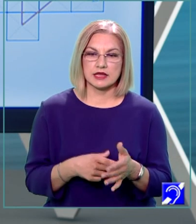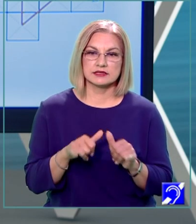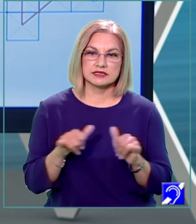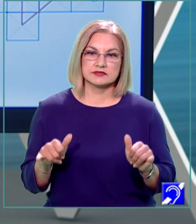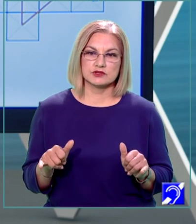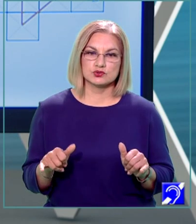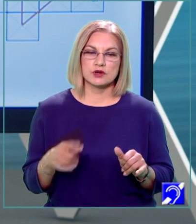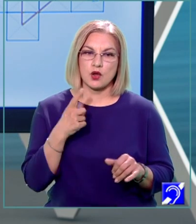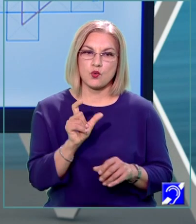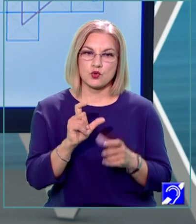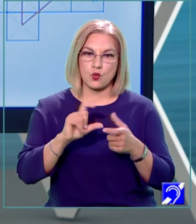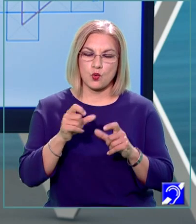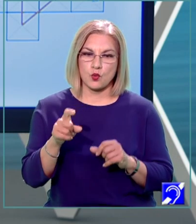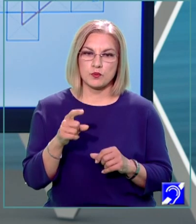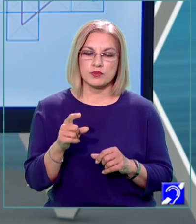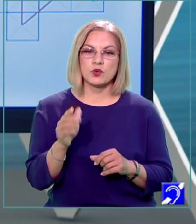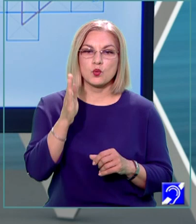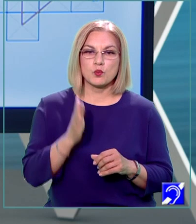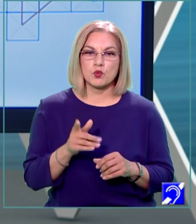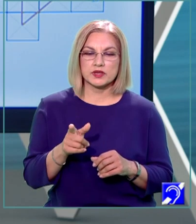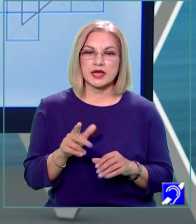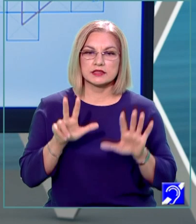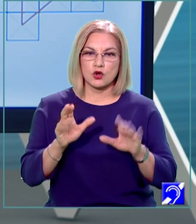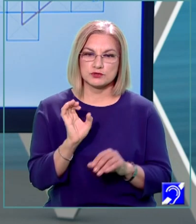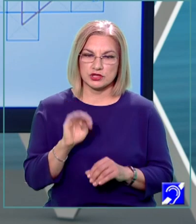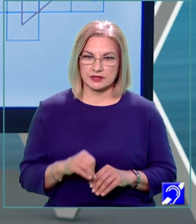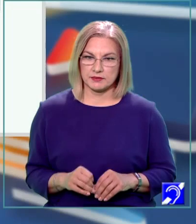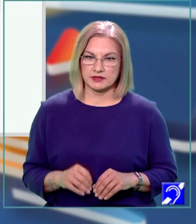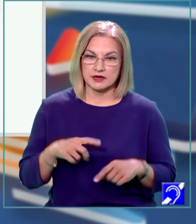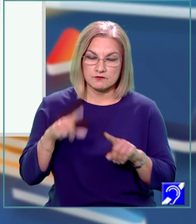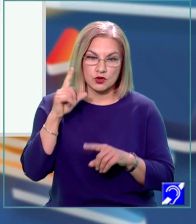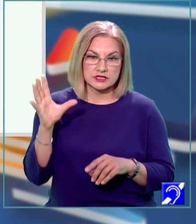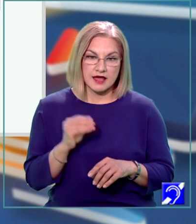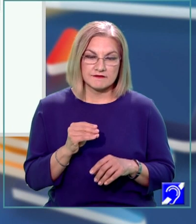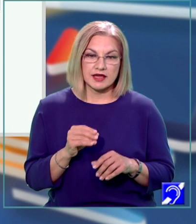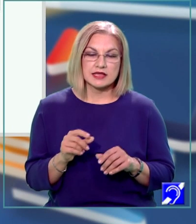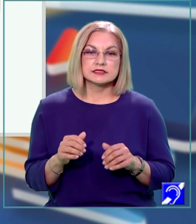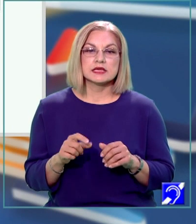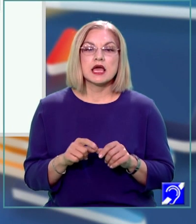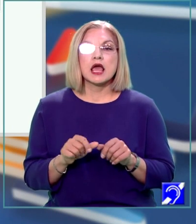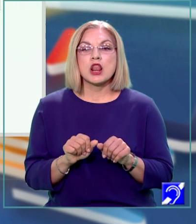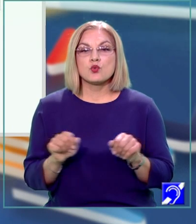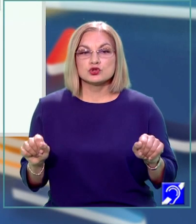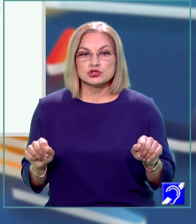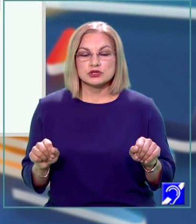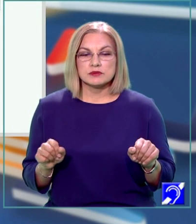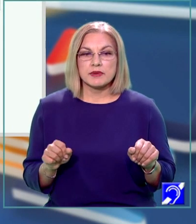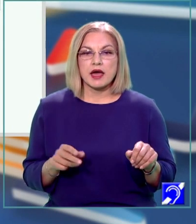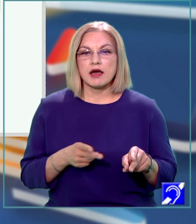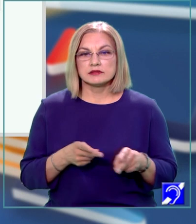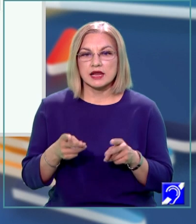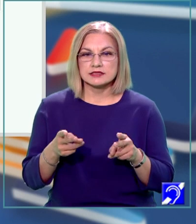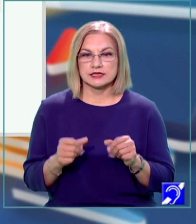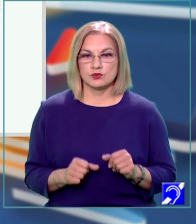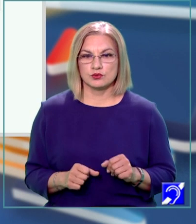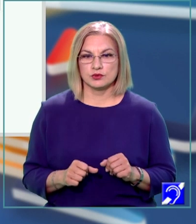unui cub cu muchea de 8 centimetri. Aflați lungimea traseului marcat în desen cu roșu AB. Pentru a